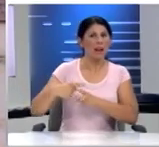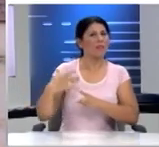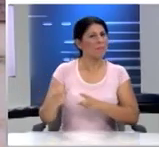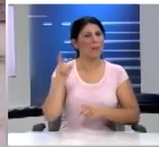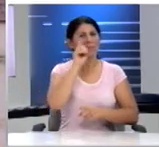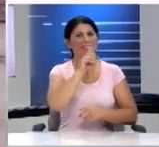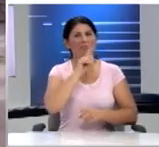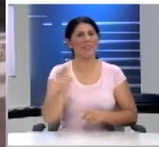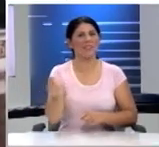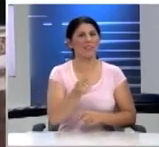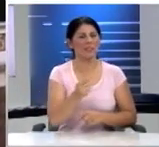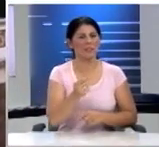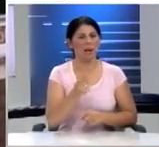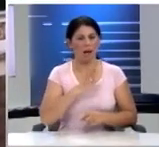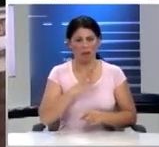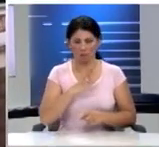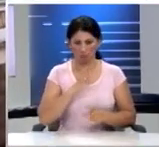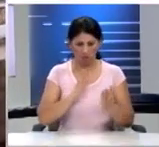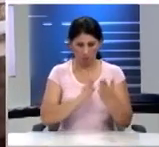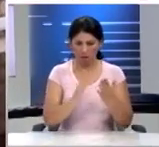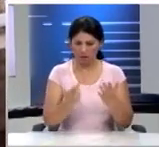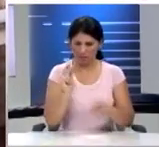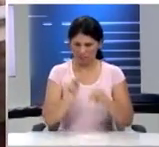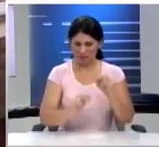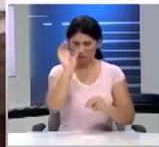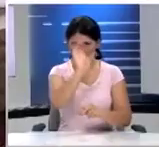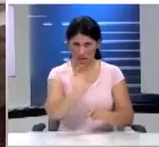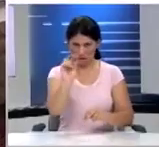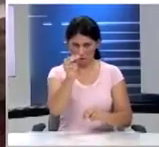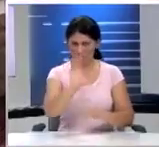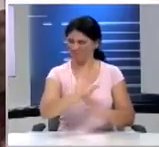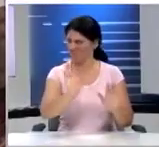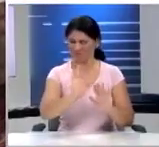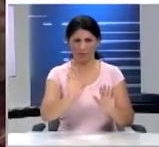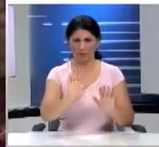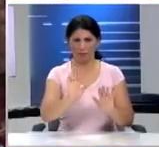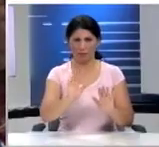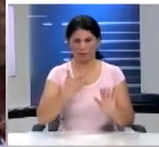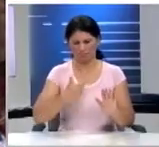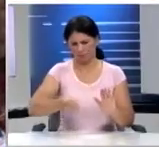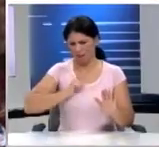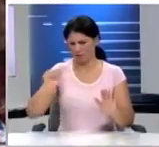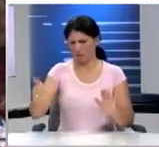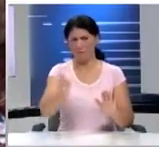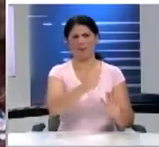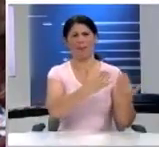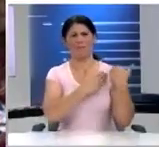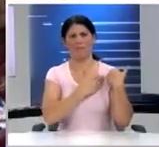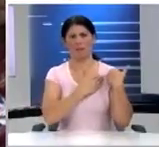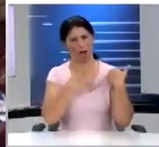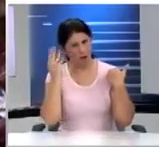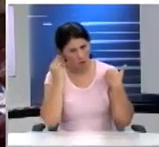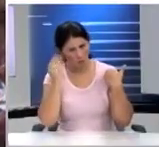αντιμετώπιζε ο άνθρωπος όχι με ψηφίσματα του Ευρωπαϊκού Κοινοβουλίου αλλά με την ατομική ευθύνη